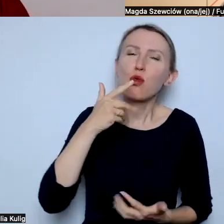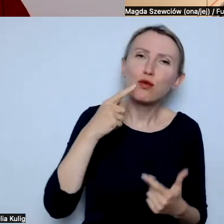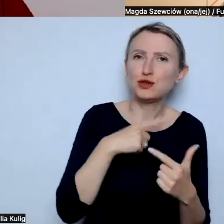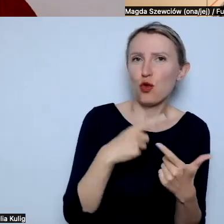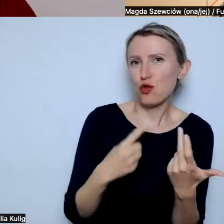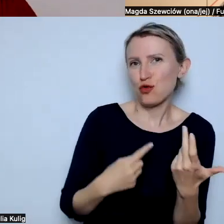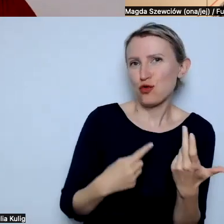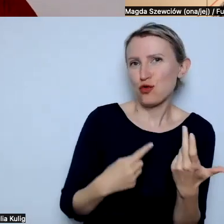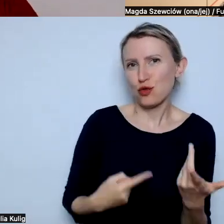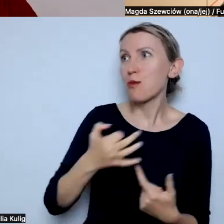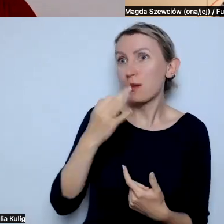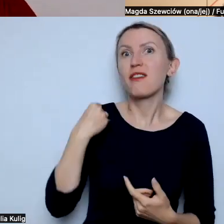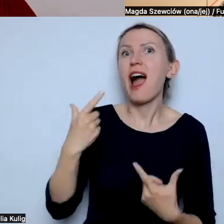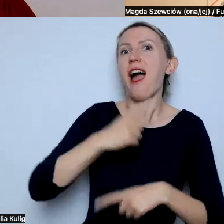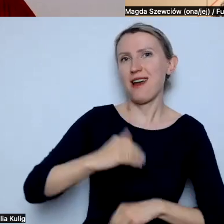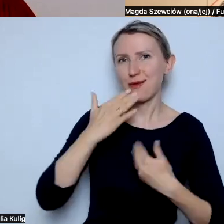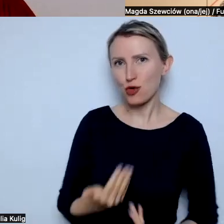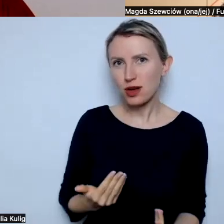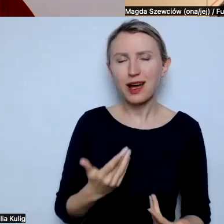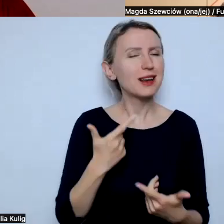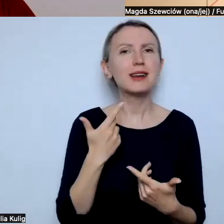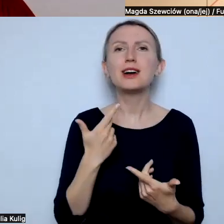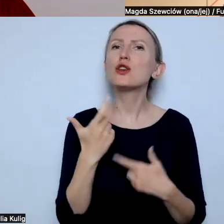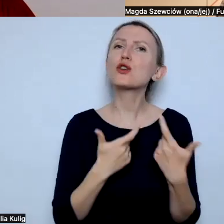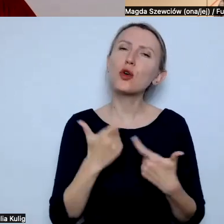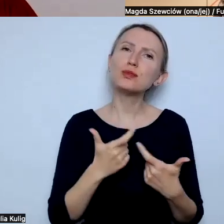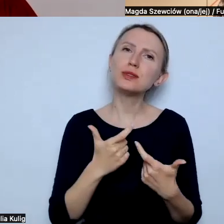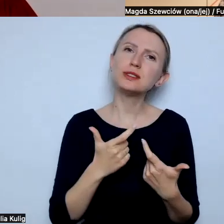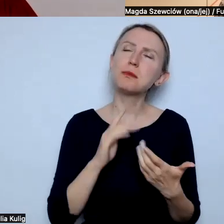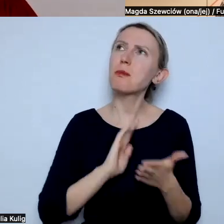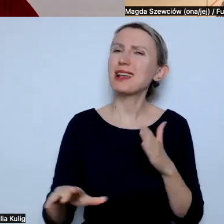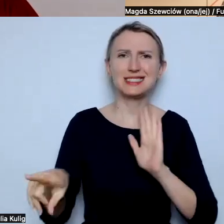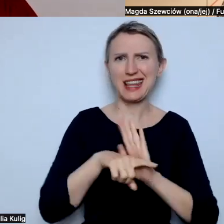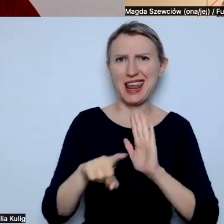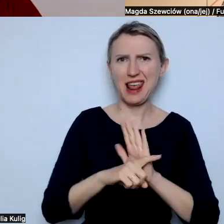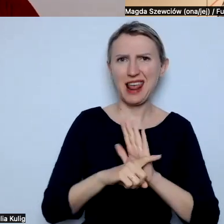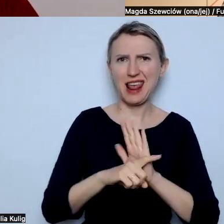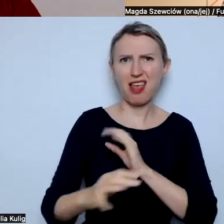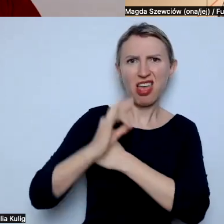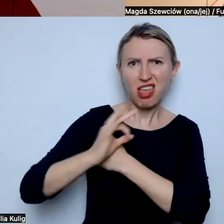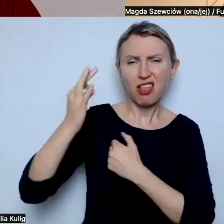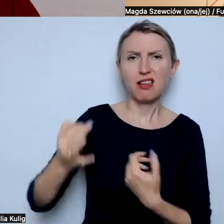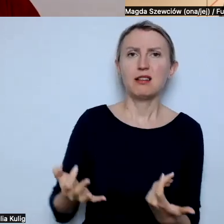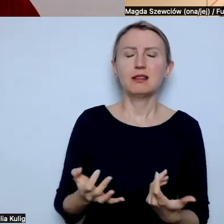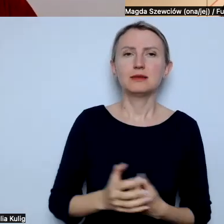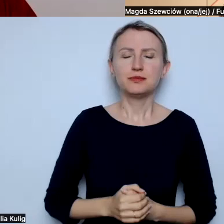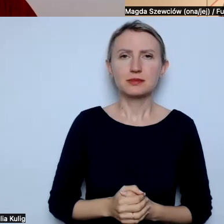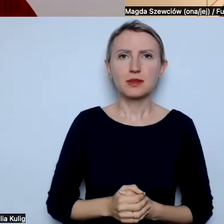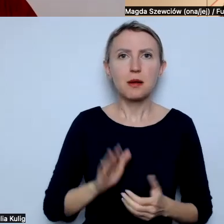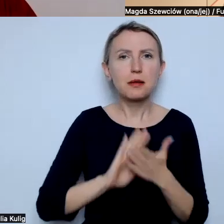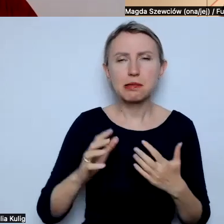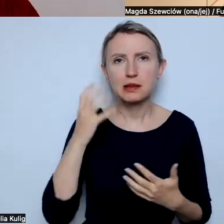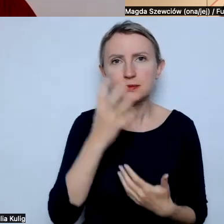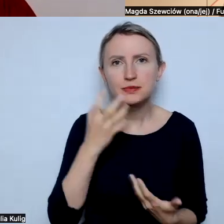inaczej. Ale żebyśmy robili tego bez właśnie takich intencji pogardy, może agresji,